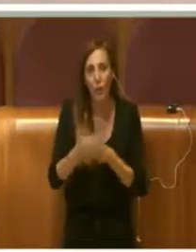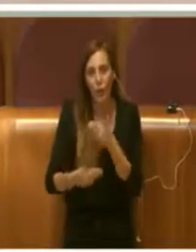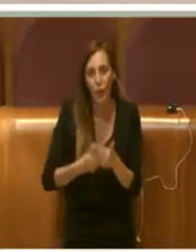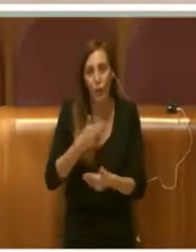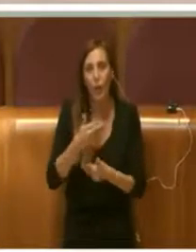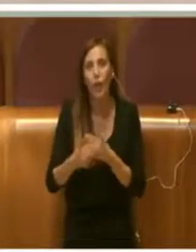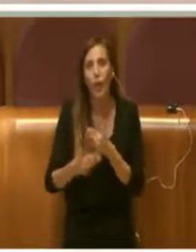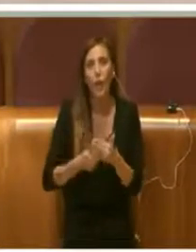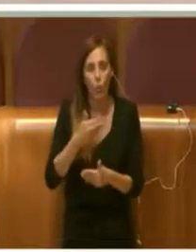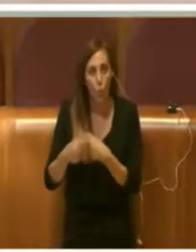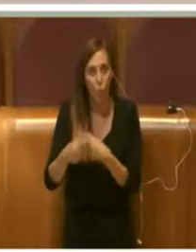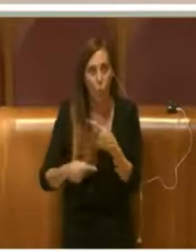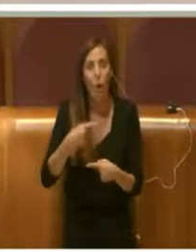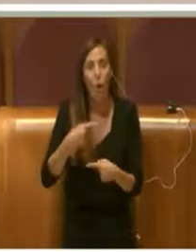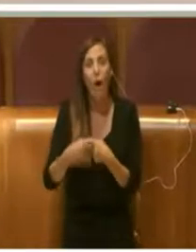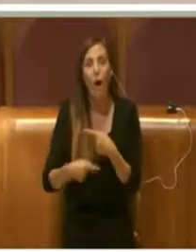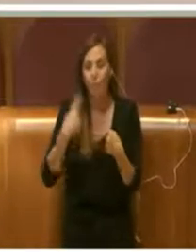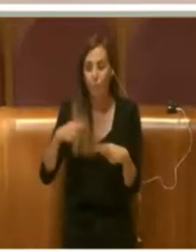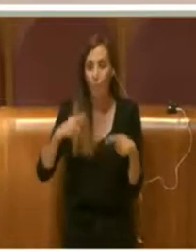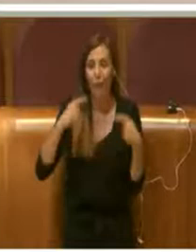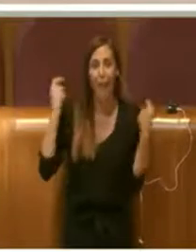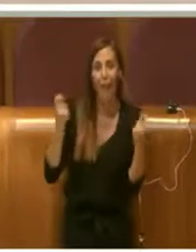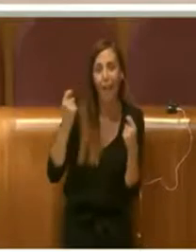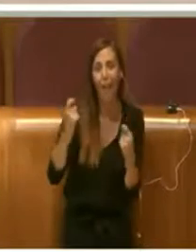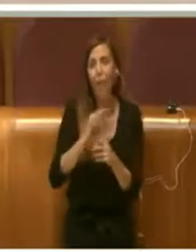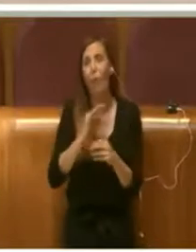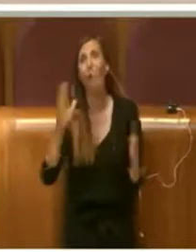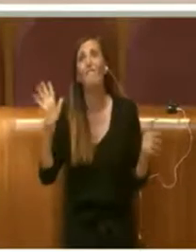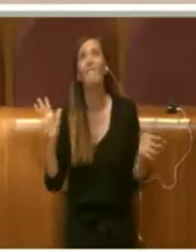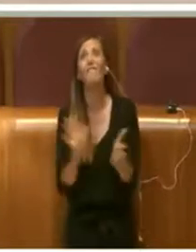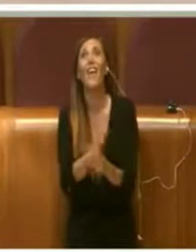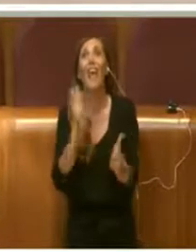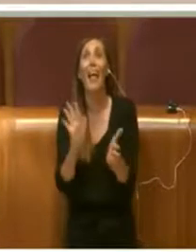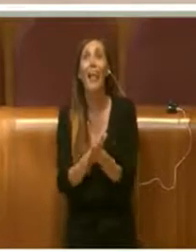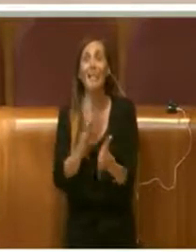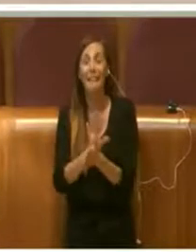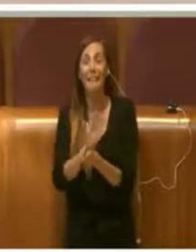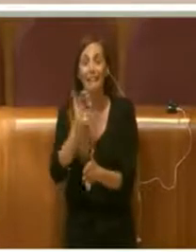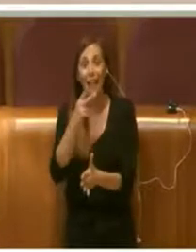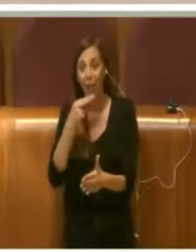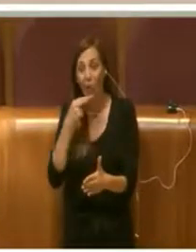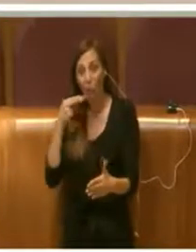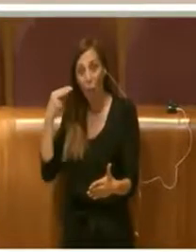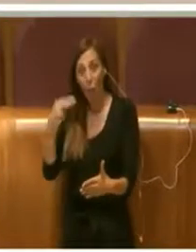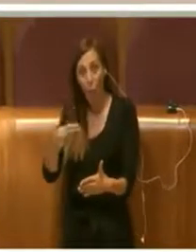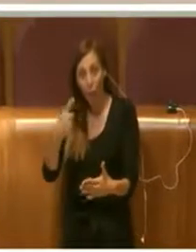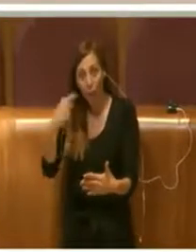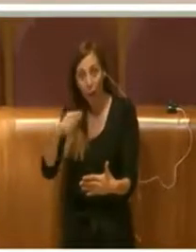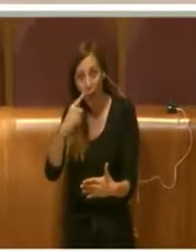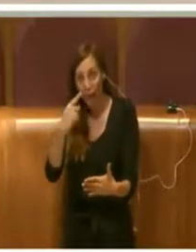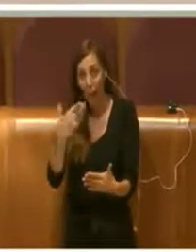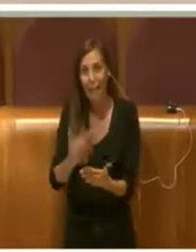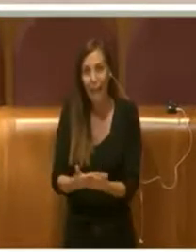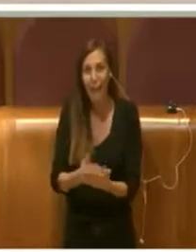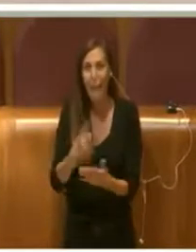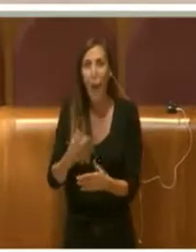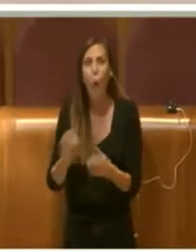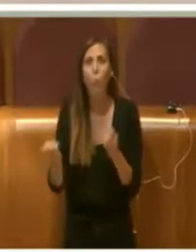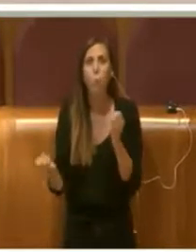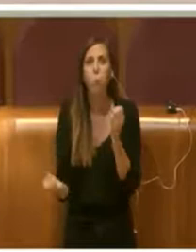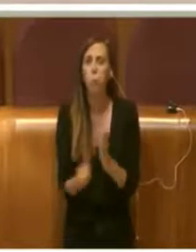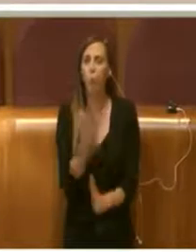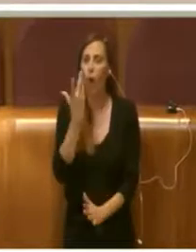tipo di eventi o con questo tipo di festival, se così possiamo ancora definirlo, che provoca la morte di migliaia